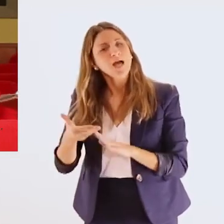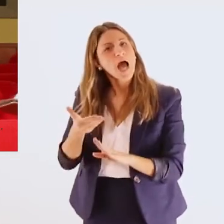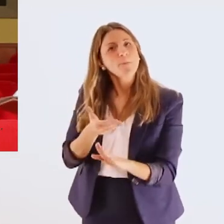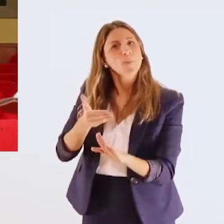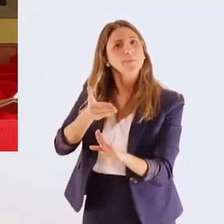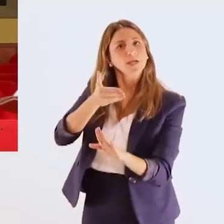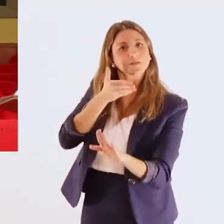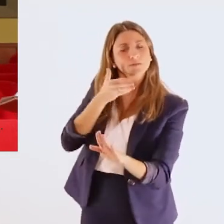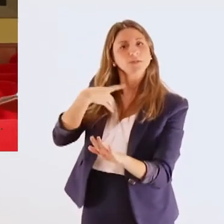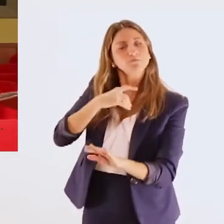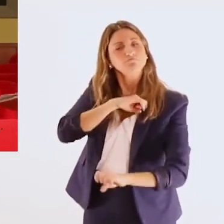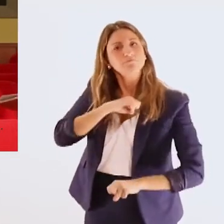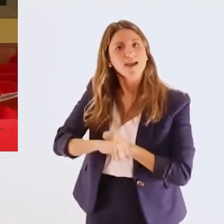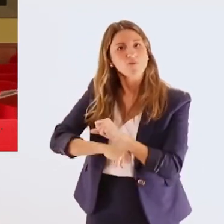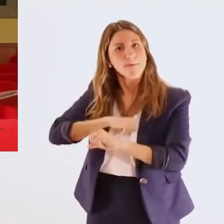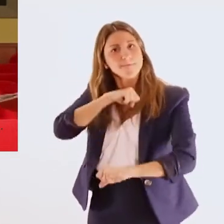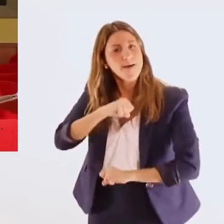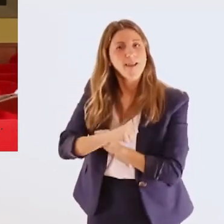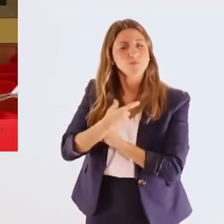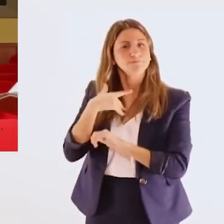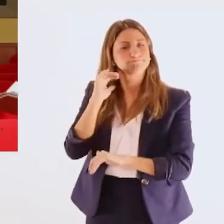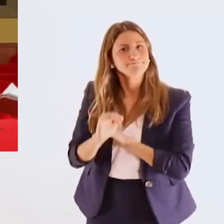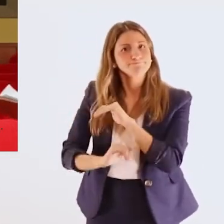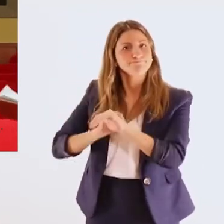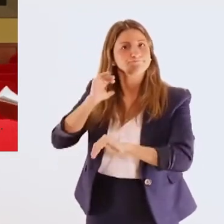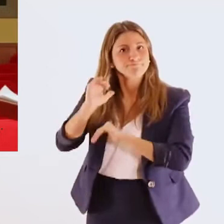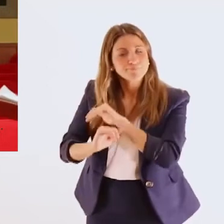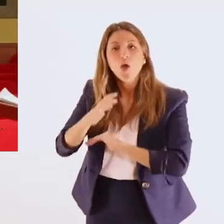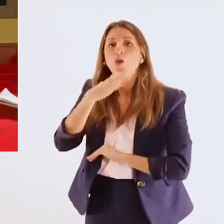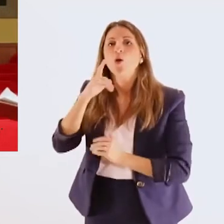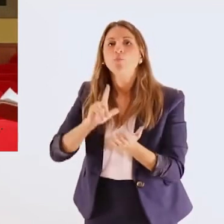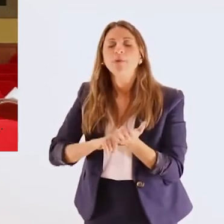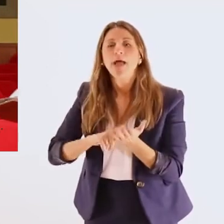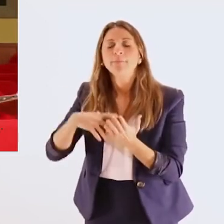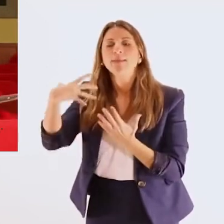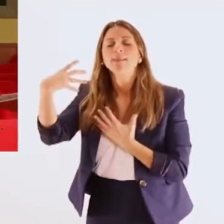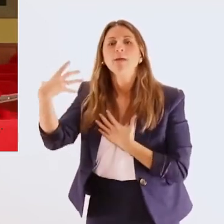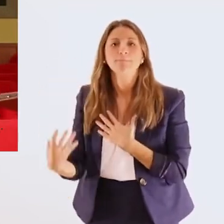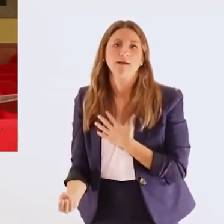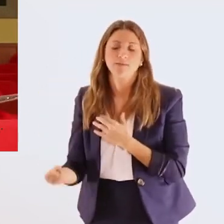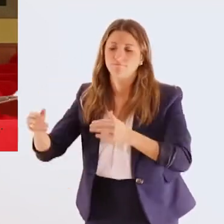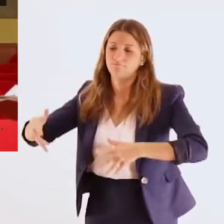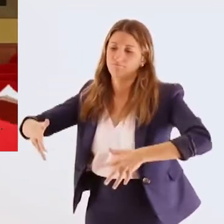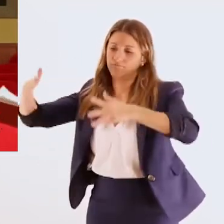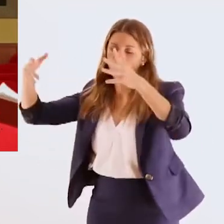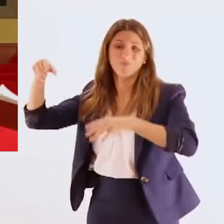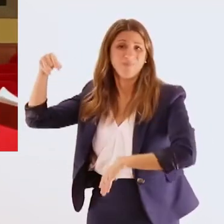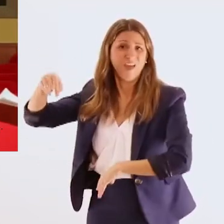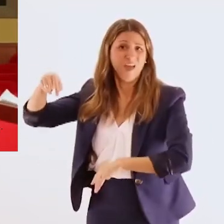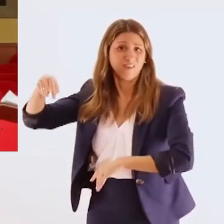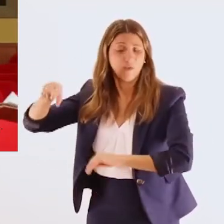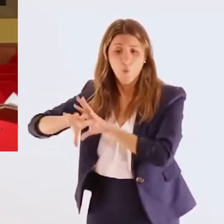είναι η ολοκλήρωση ενός κύκλου θεσμικών παρεμβάσεων